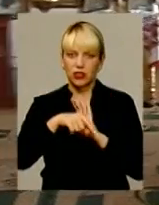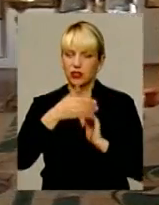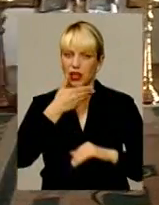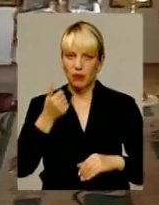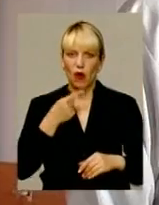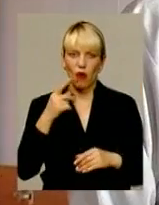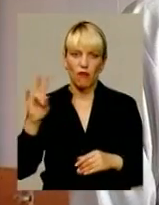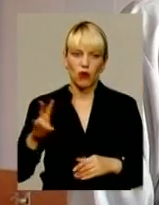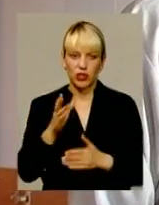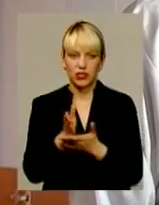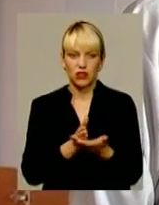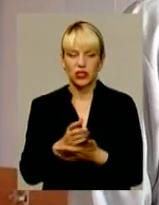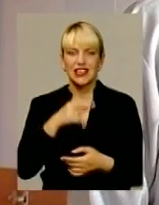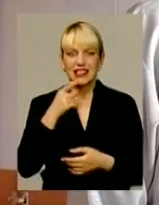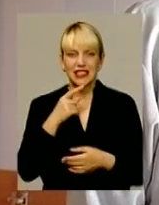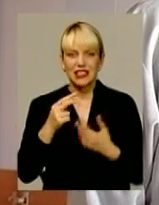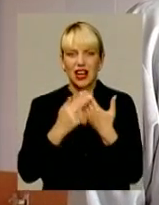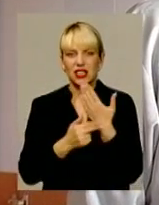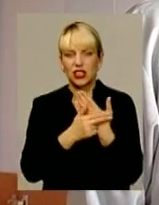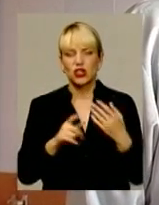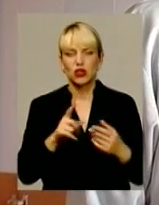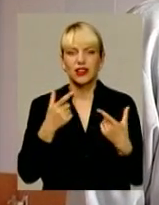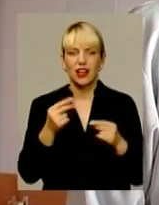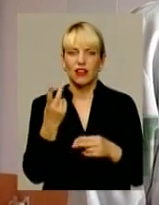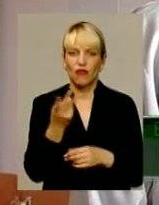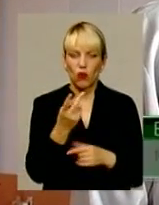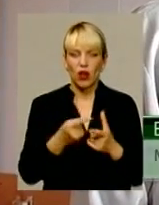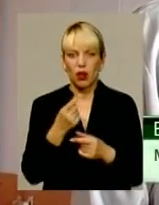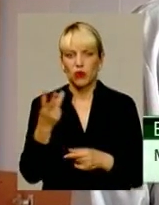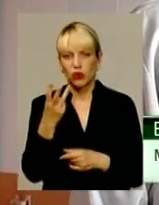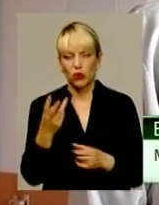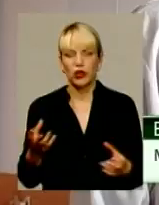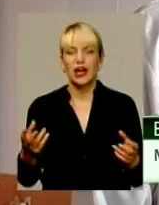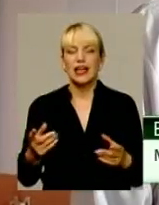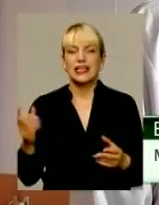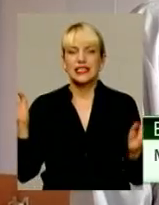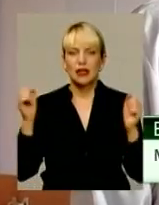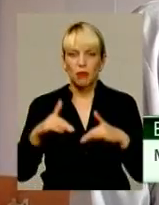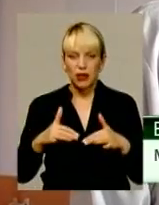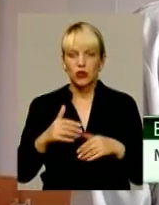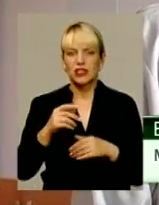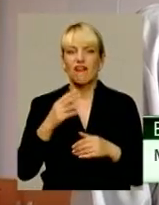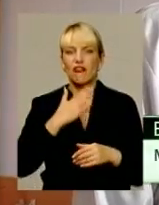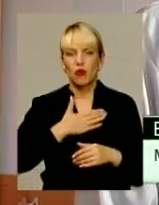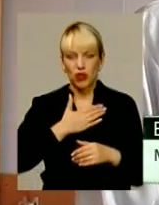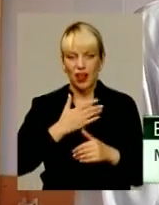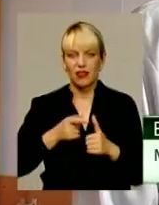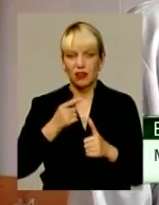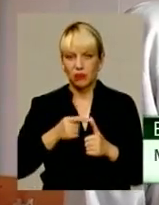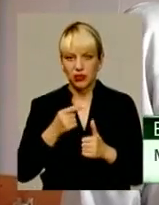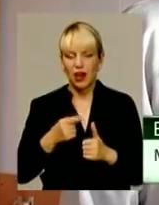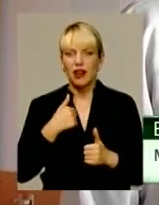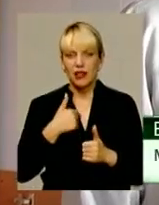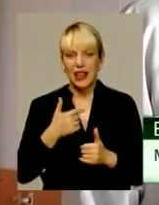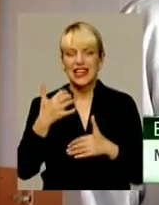Яславського району. Сказано у святому письмі, де двоє або троє зберуться в ім'я моє, там і я посеред них. І Бог же ж, Ісус Христос, як проповідував Слово Боже, Він не